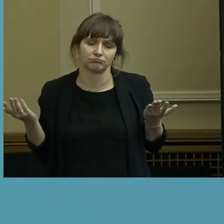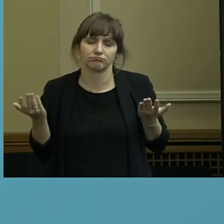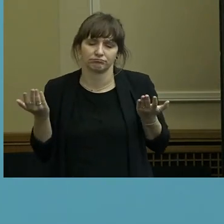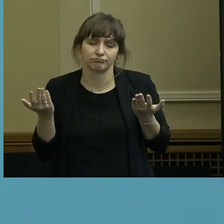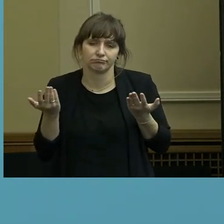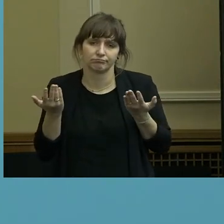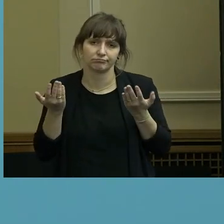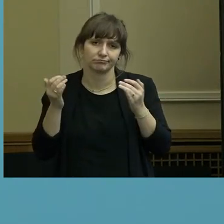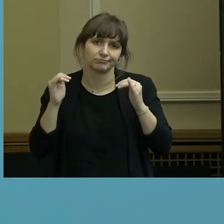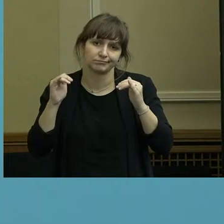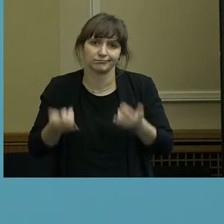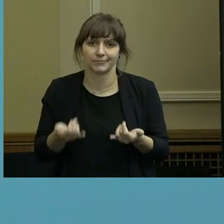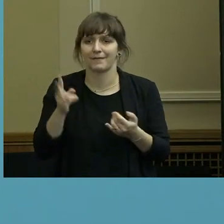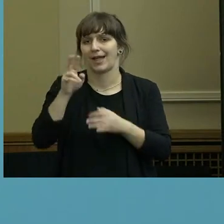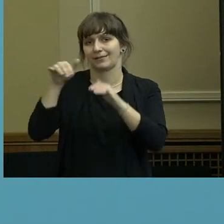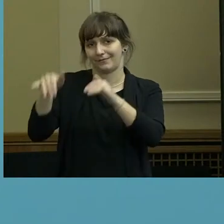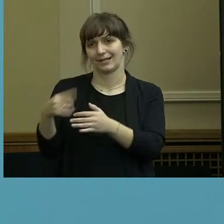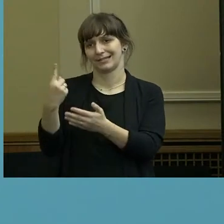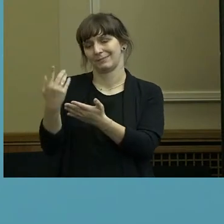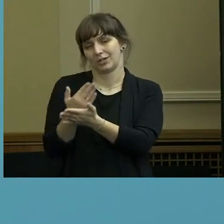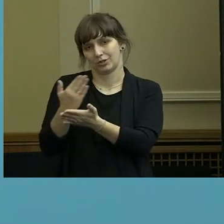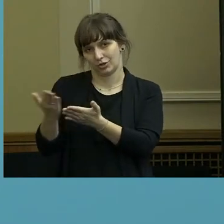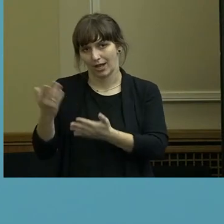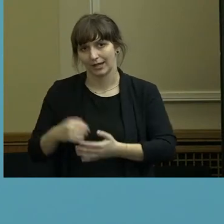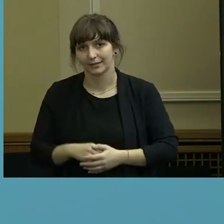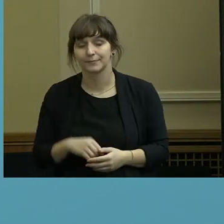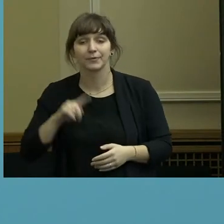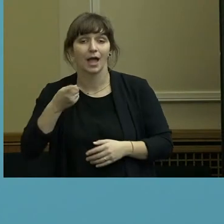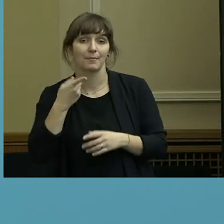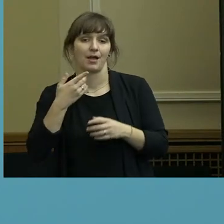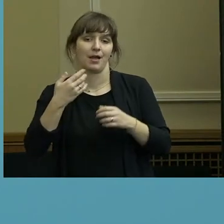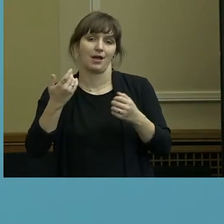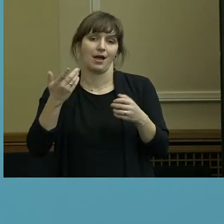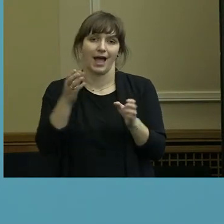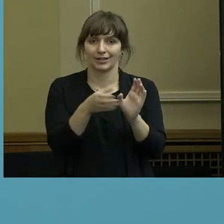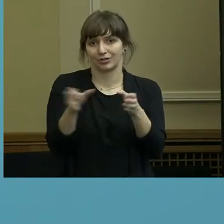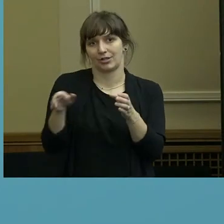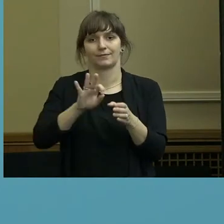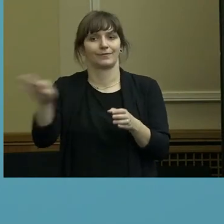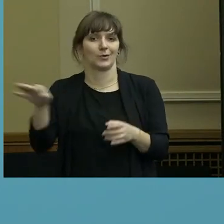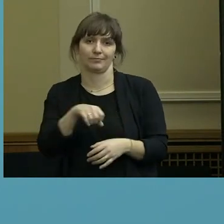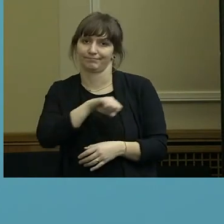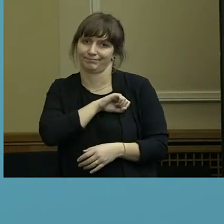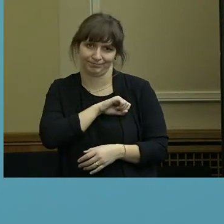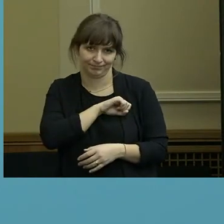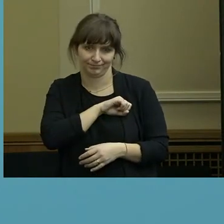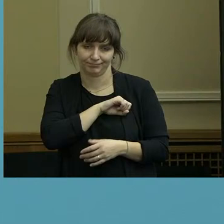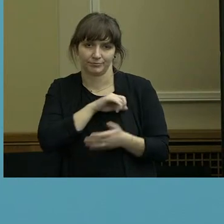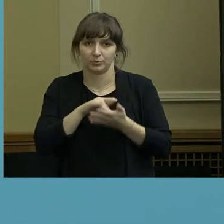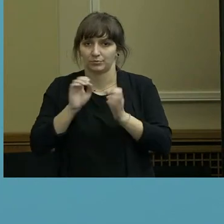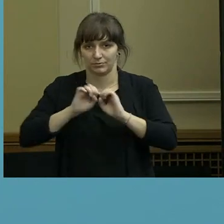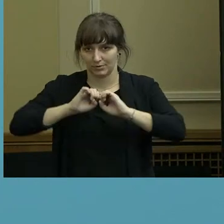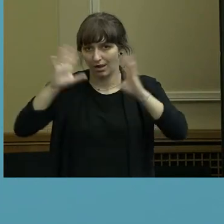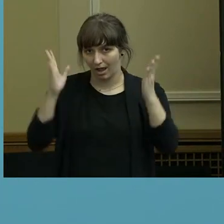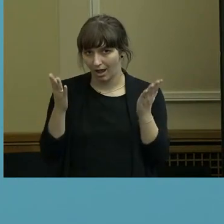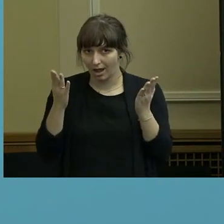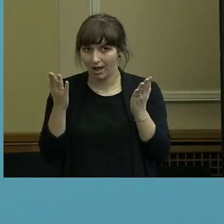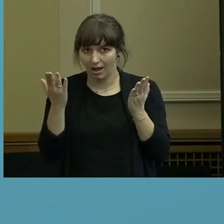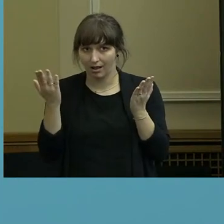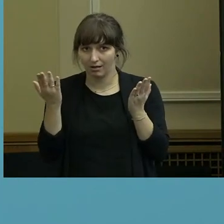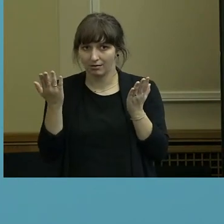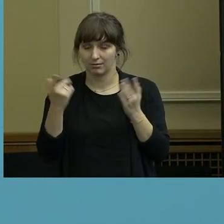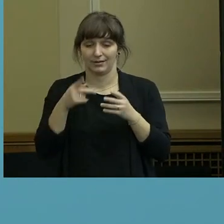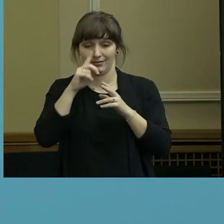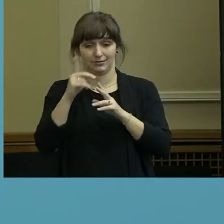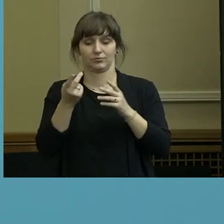Vattenfall. Aber es ist für die Beschäftigten auf jeden Fall erstmal gut, weil damit klar ist, entweder bleiben die Vattenfall oder sie